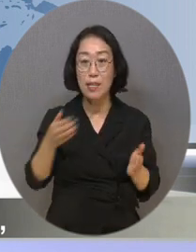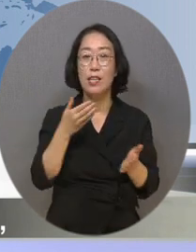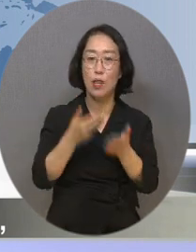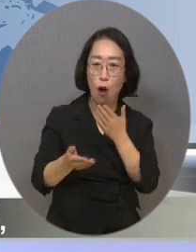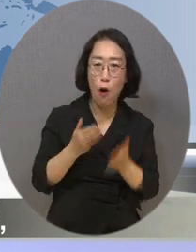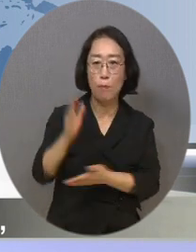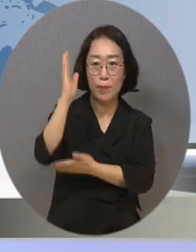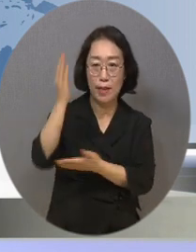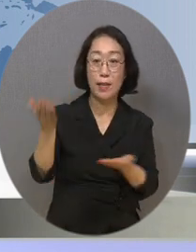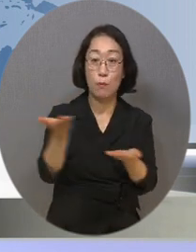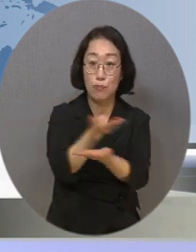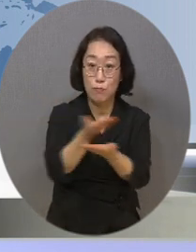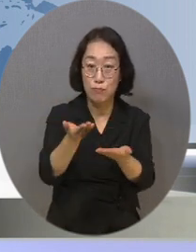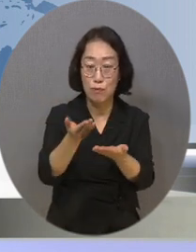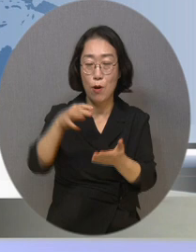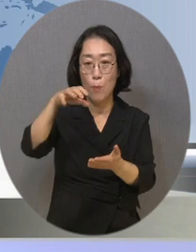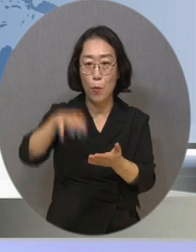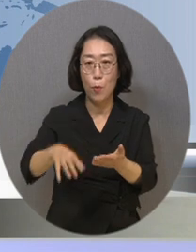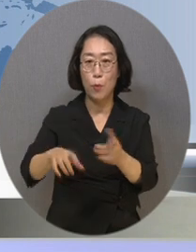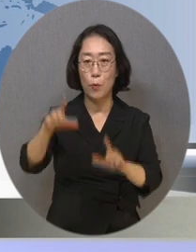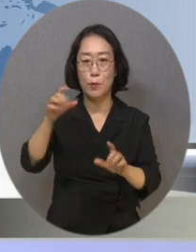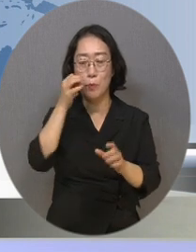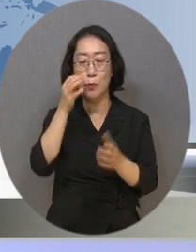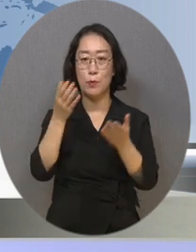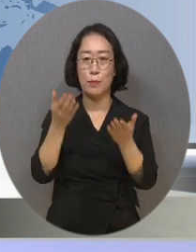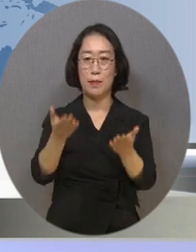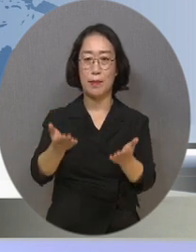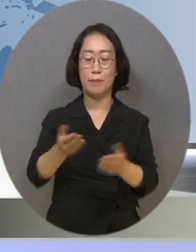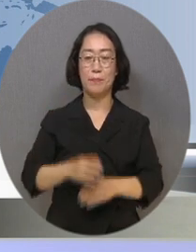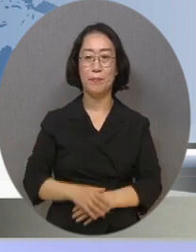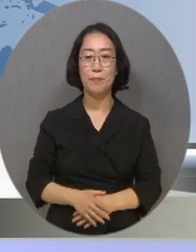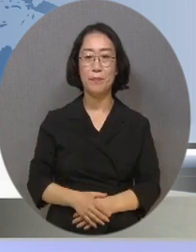이어졌는데요. 현장에 최유라 기자가 다녀왔습니다.